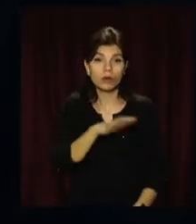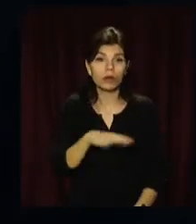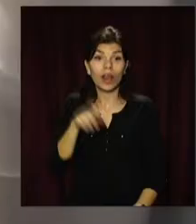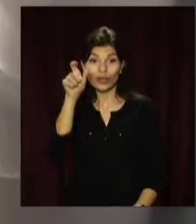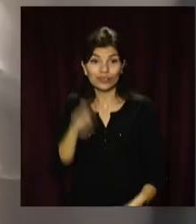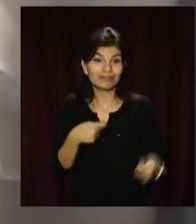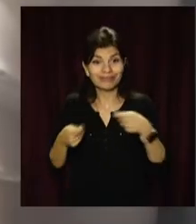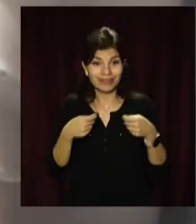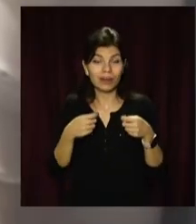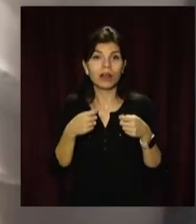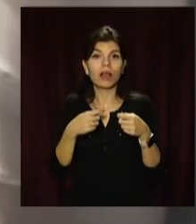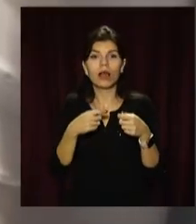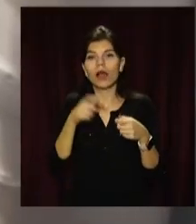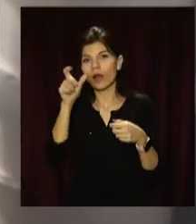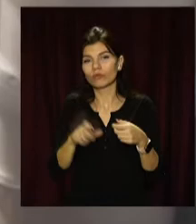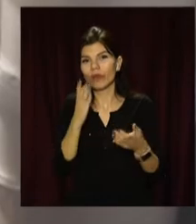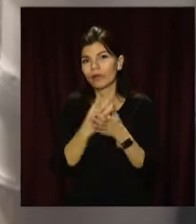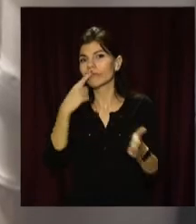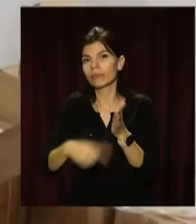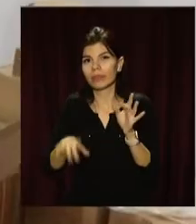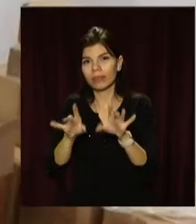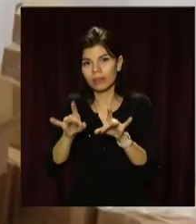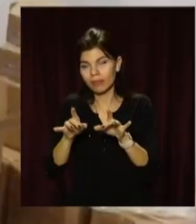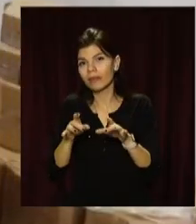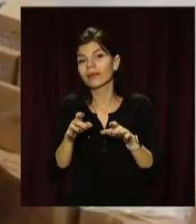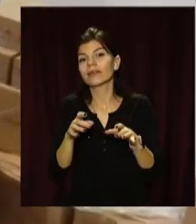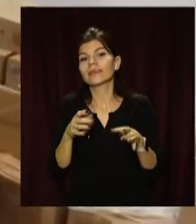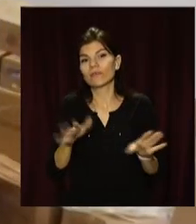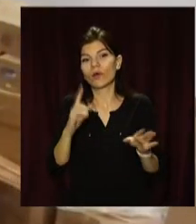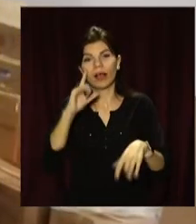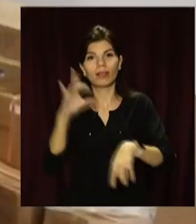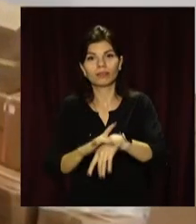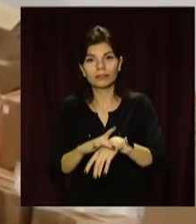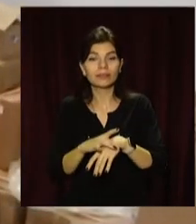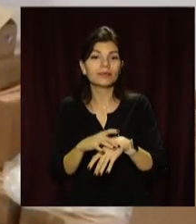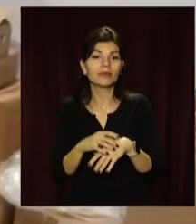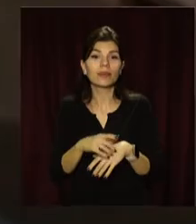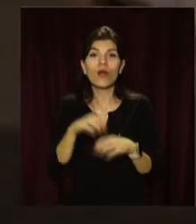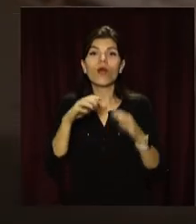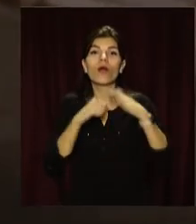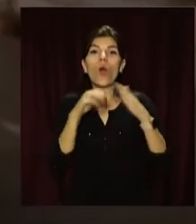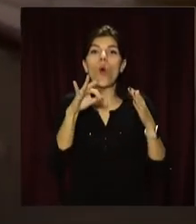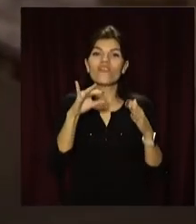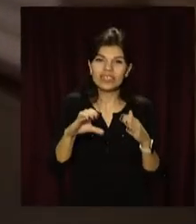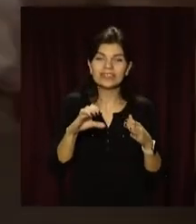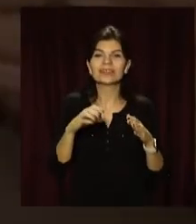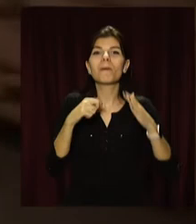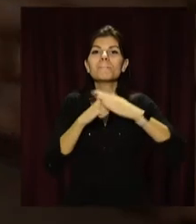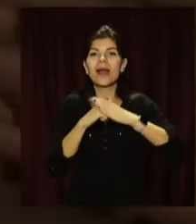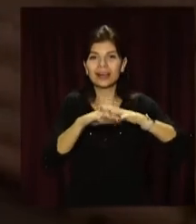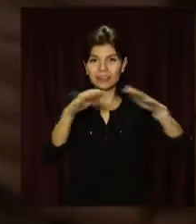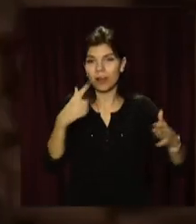прикордонники спільно зі слідчою Державної фіскальної служби. В офісах та на складах підозрюваних провели обшуки і виявили 500 тонн